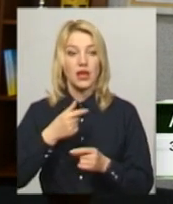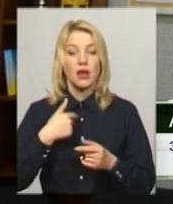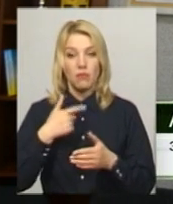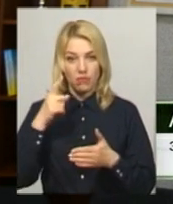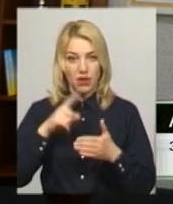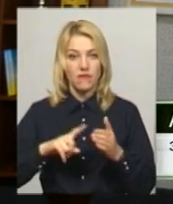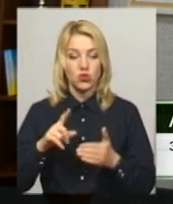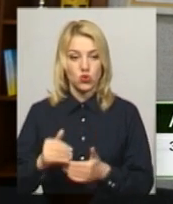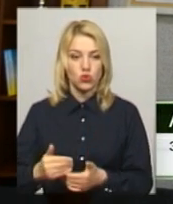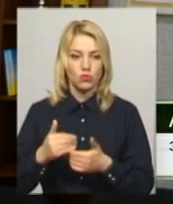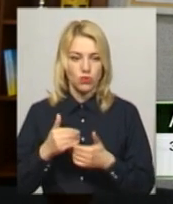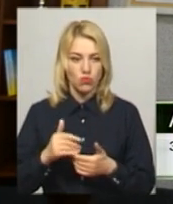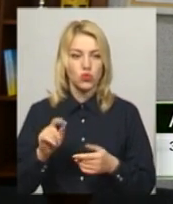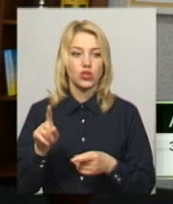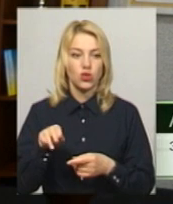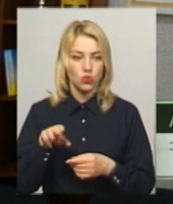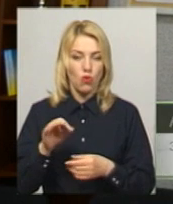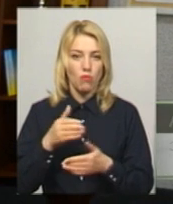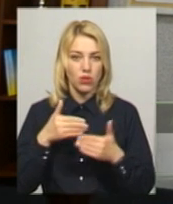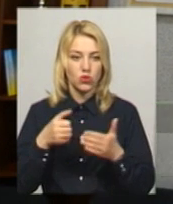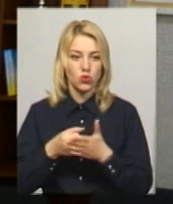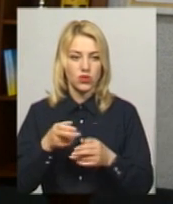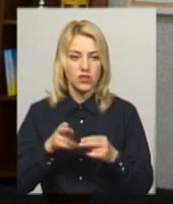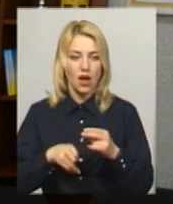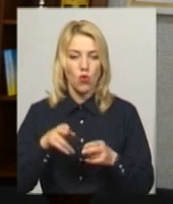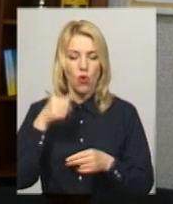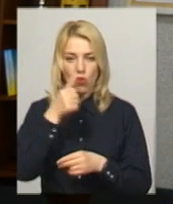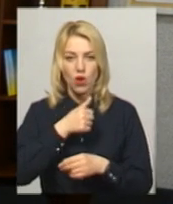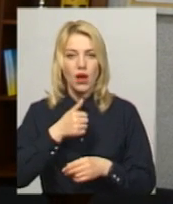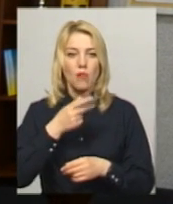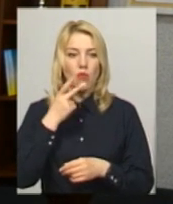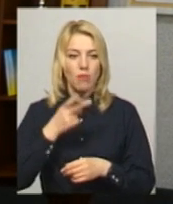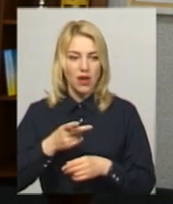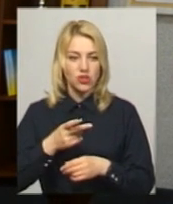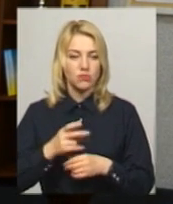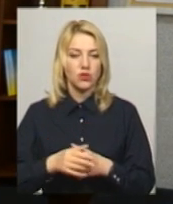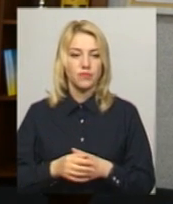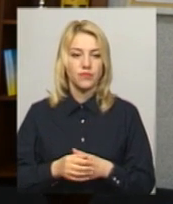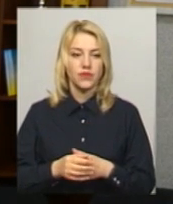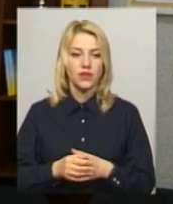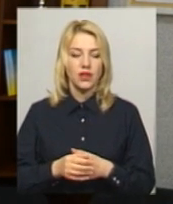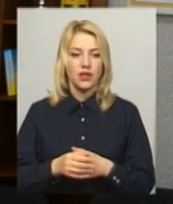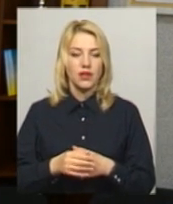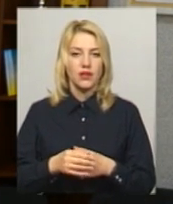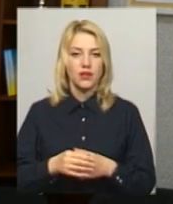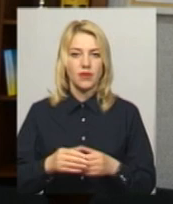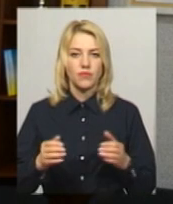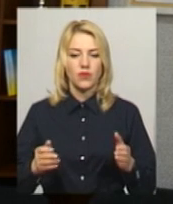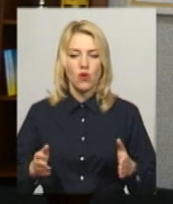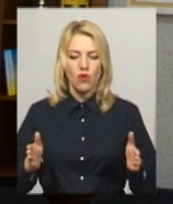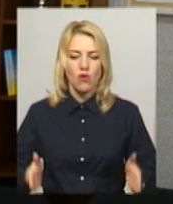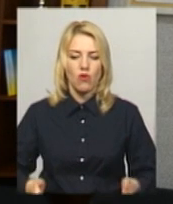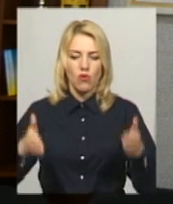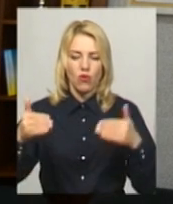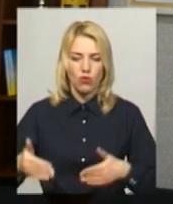допоможе, то ми до кінця року вже побачимо коробку приміщення з